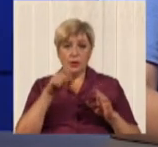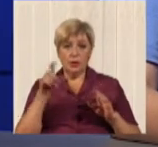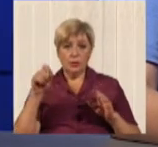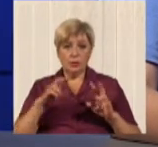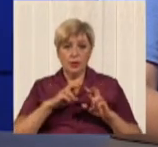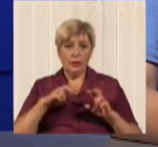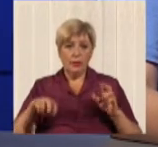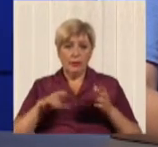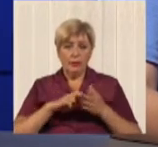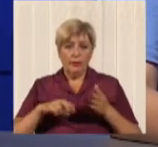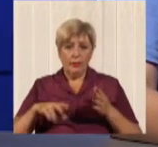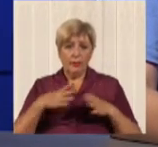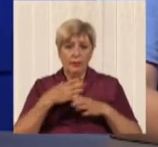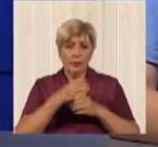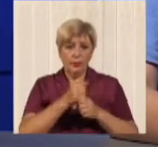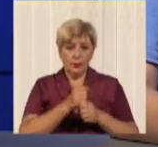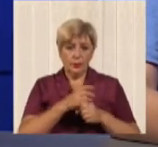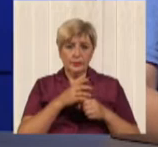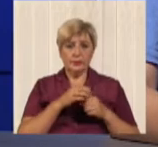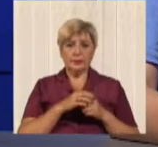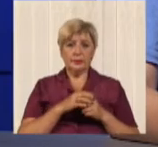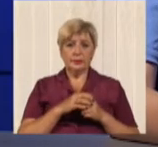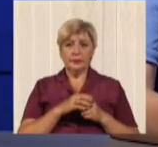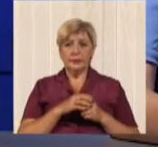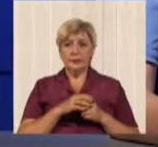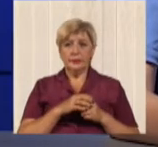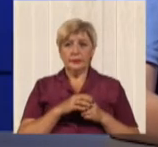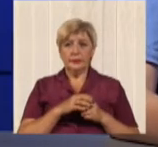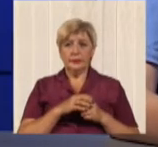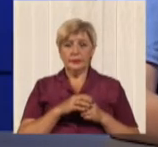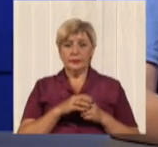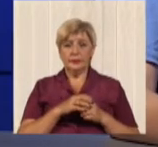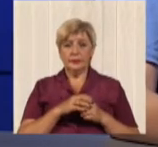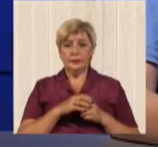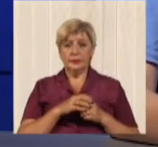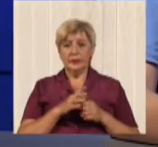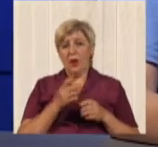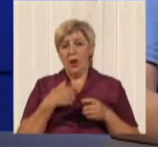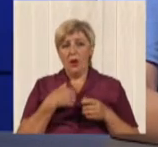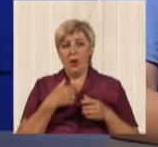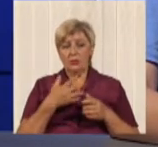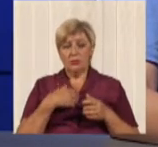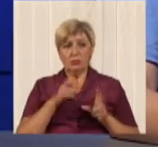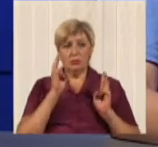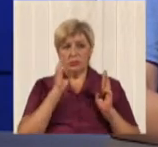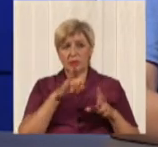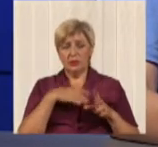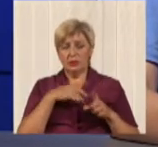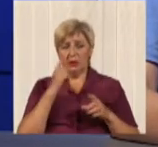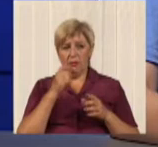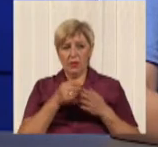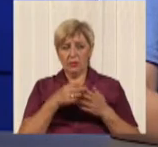ждут уже трамвай, троллейбус, який дешевле на 5 гривень був, а переходят в автобус, так як разниця уже не столь существенна. Поэтому,